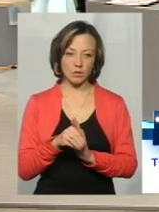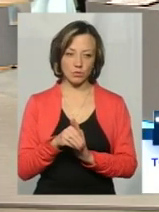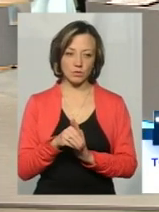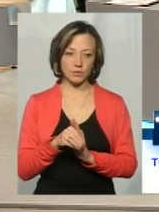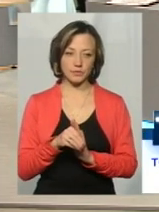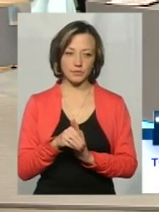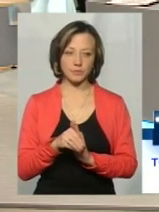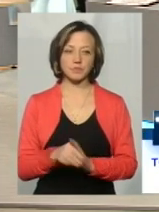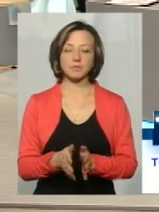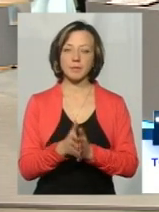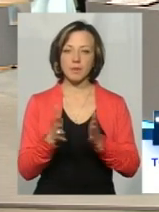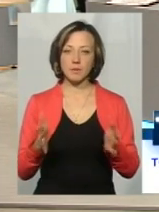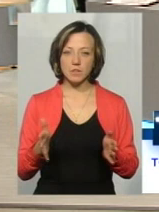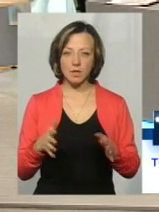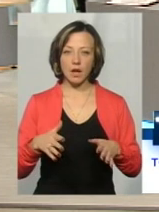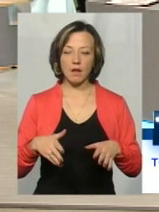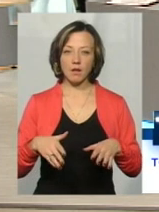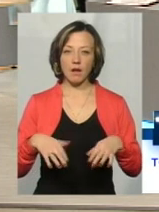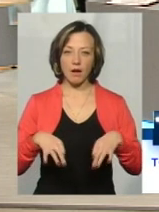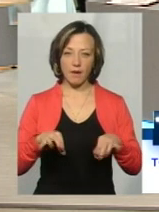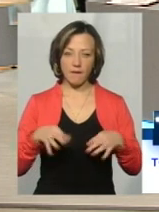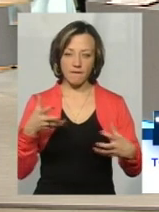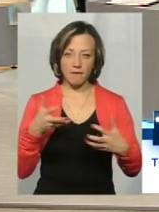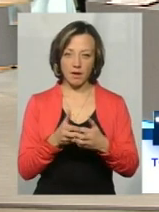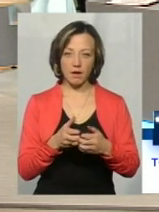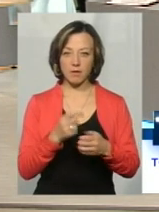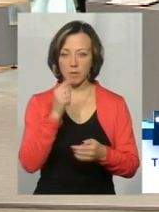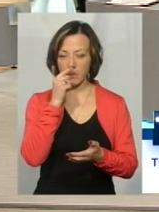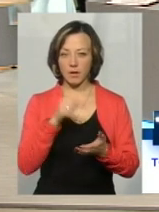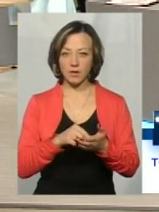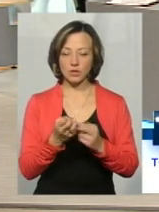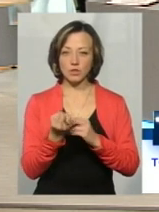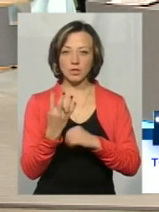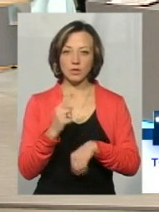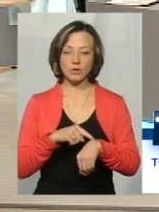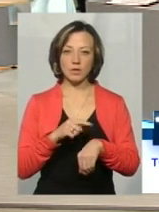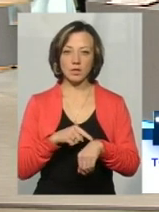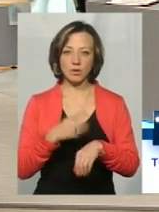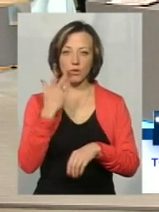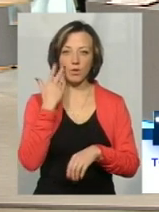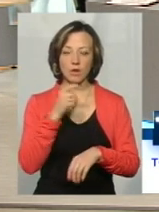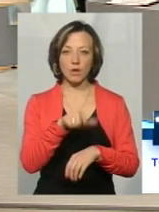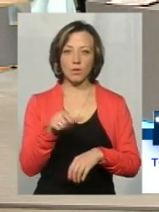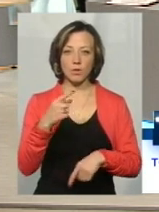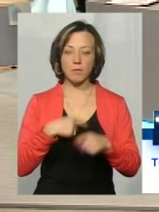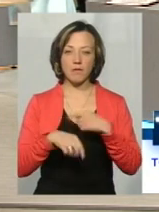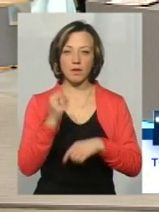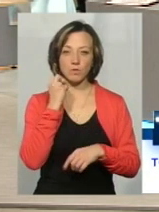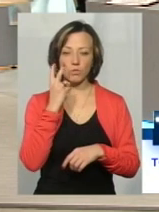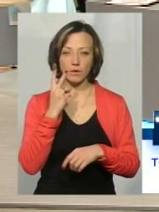Також найбільше дорожньо-транспортних пригод припадає на 14 годину, коли йде пік, якраз люди повертаються з обіду.